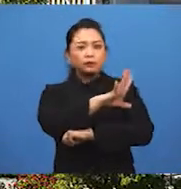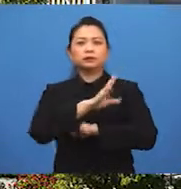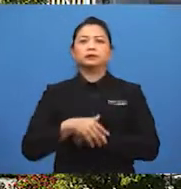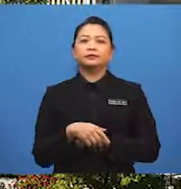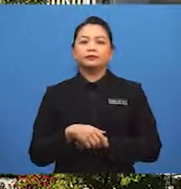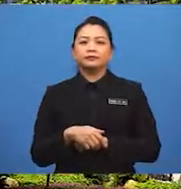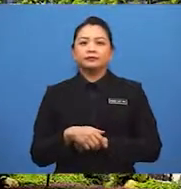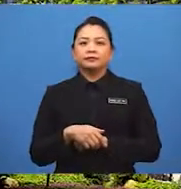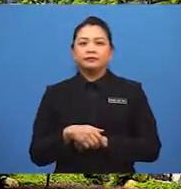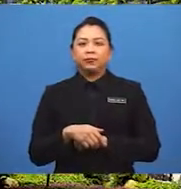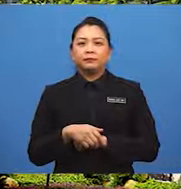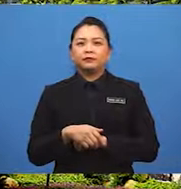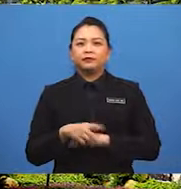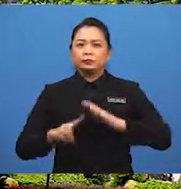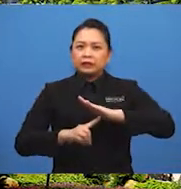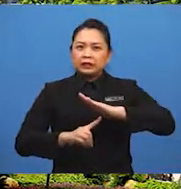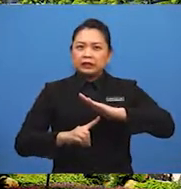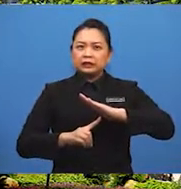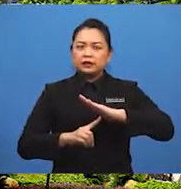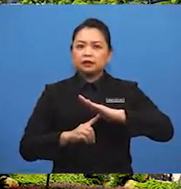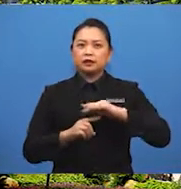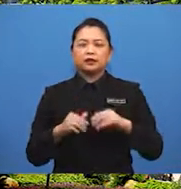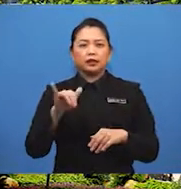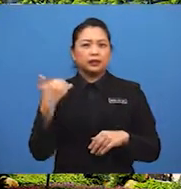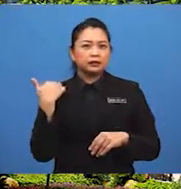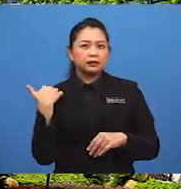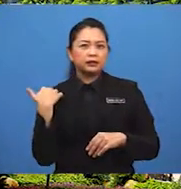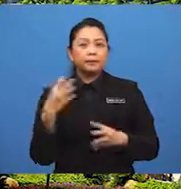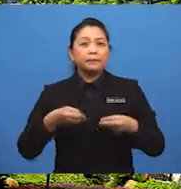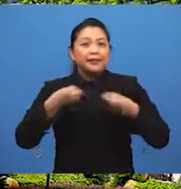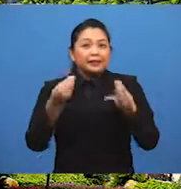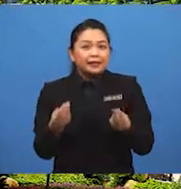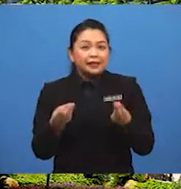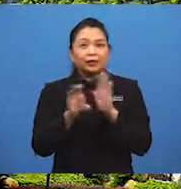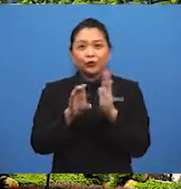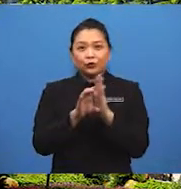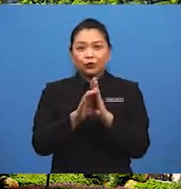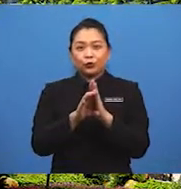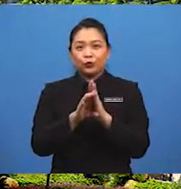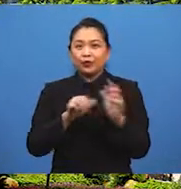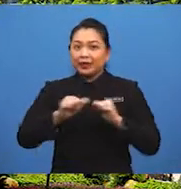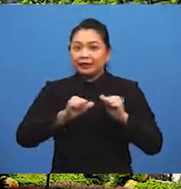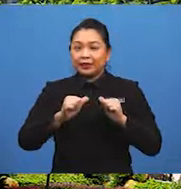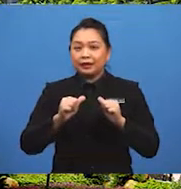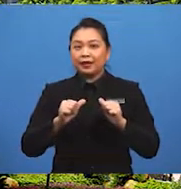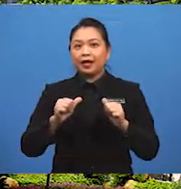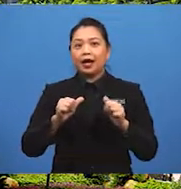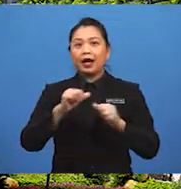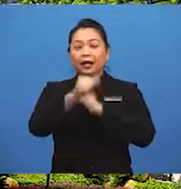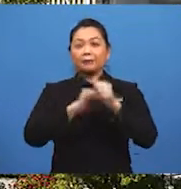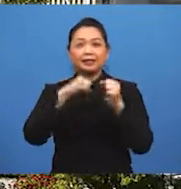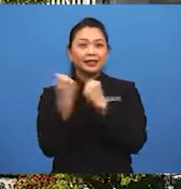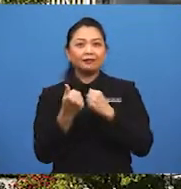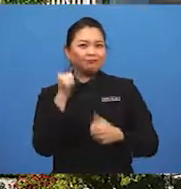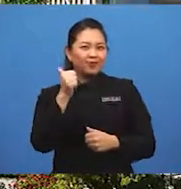sisa pepejar. Berdasarkan pengetahuan sedia ada, berikan contoh kempeng kesedaran alam sekitar.